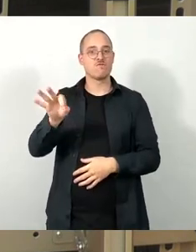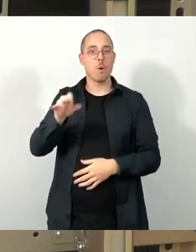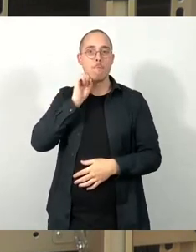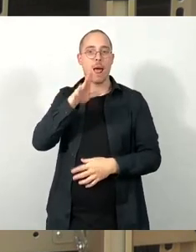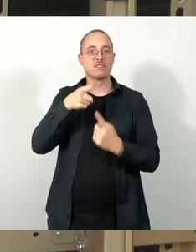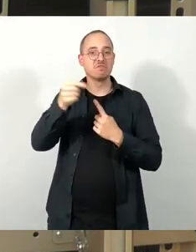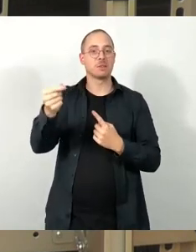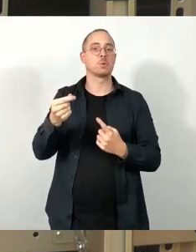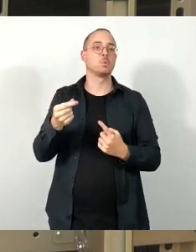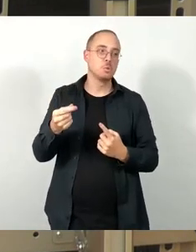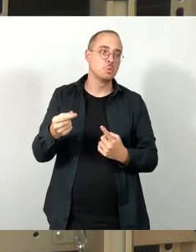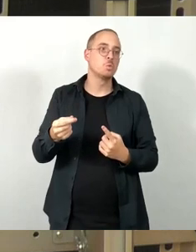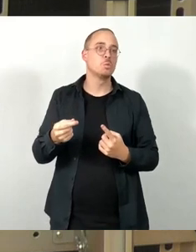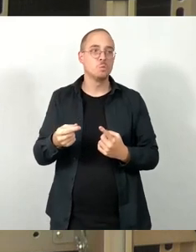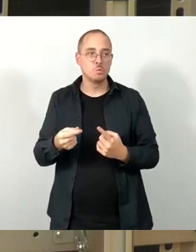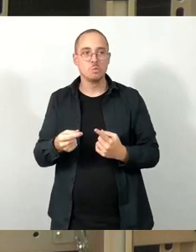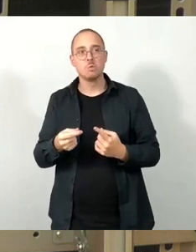wenn es hier um bereits existierende